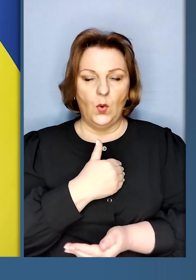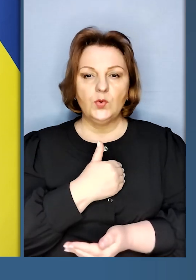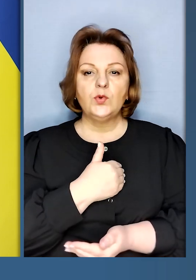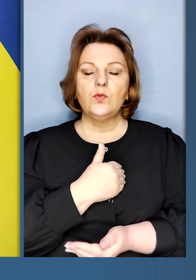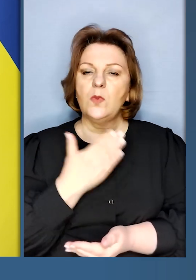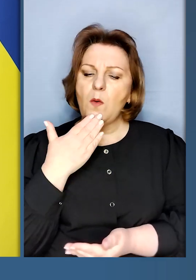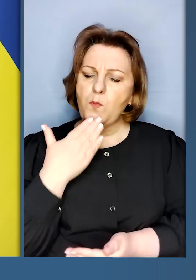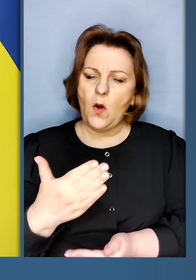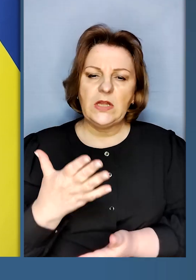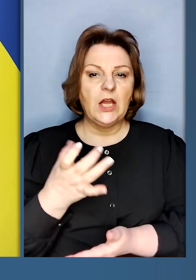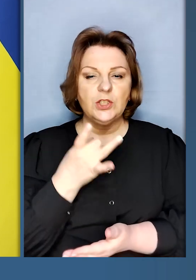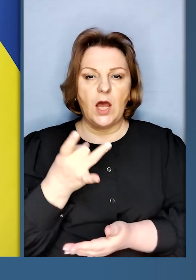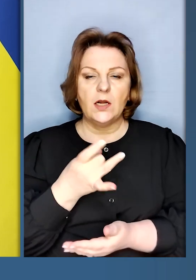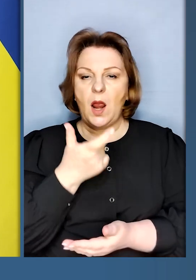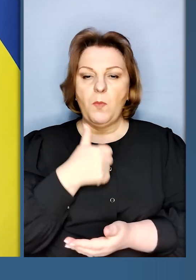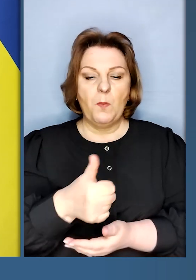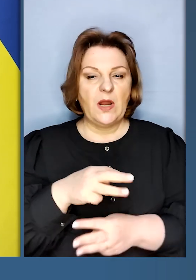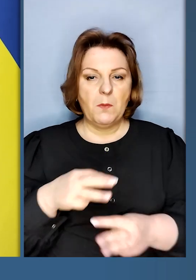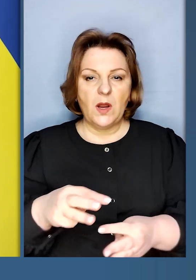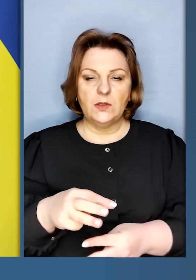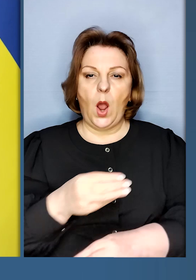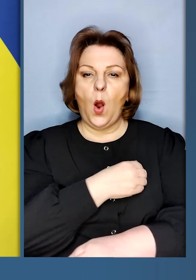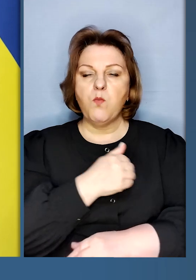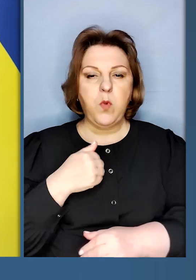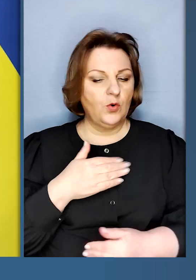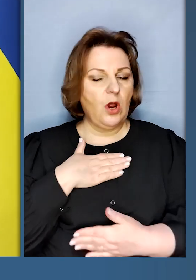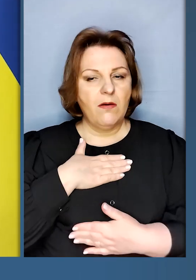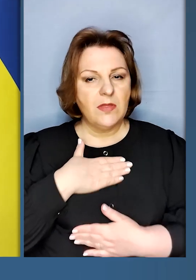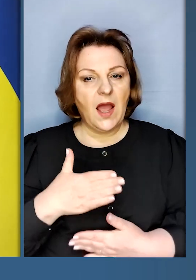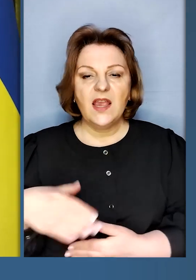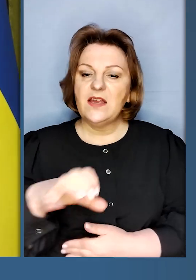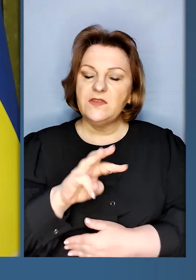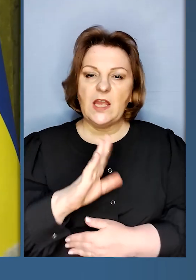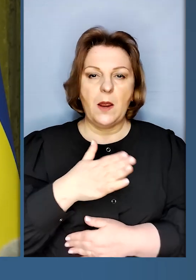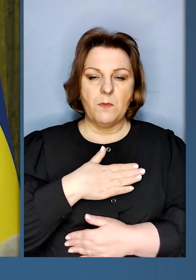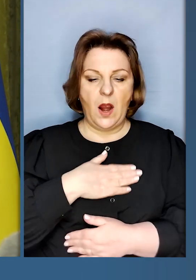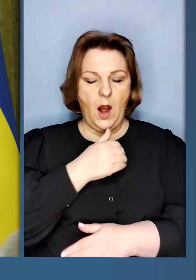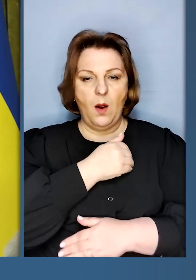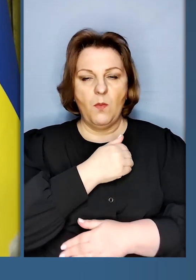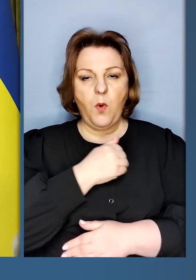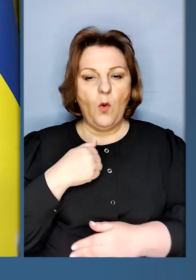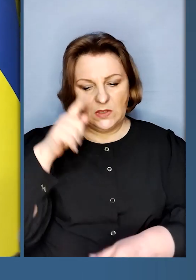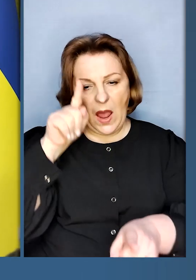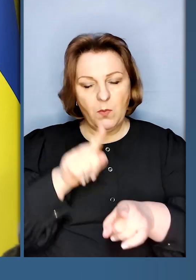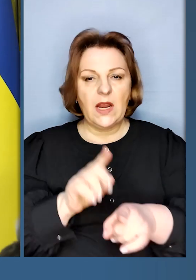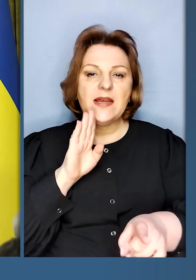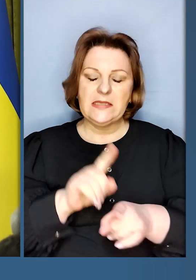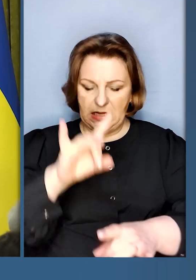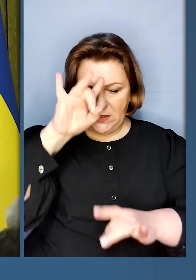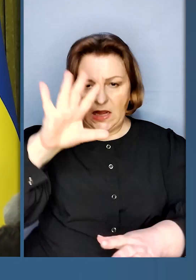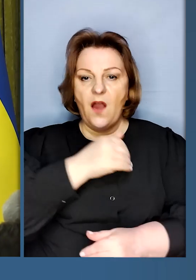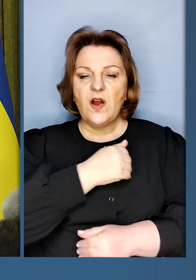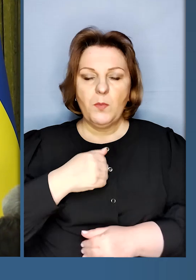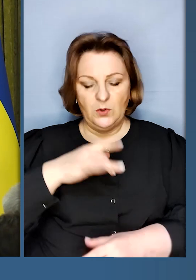подякувати ще раз пану прем'єр-міністру Польщі. Дякую всім нашим польським братам і сестрам. Слава